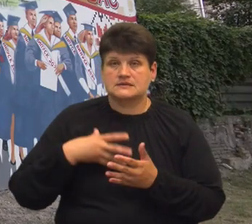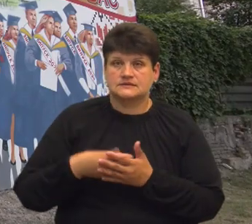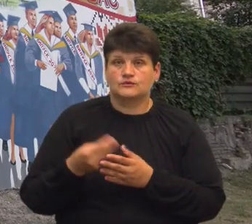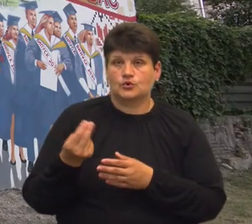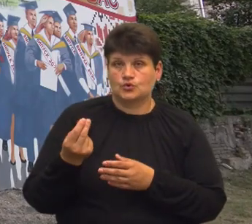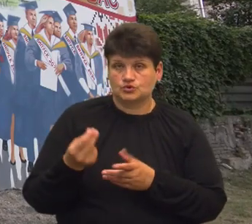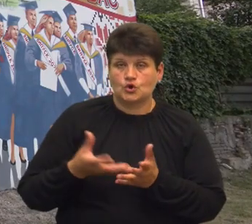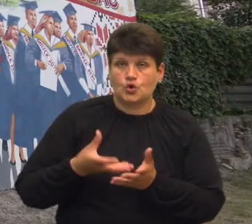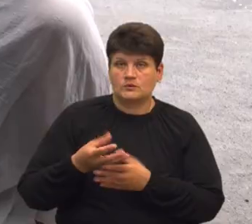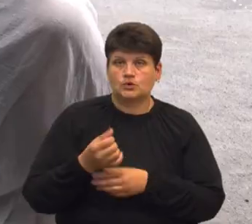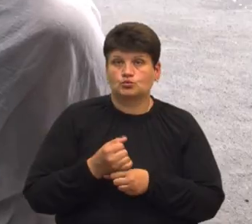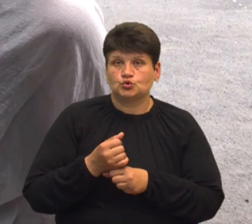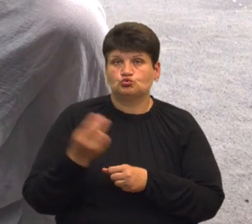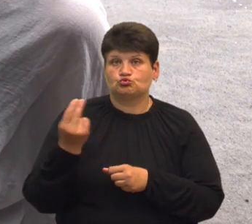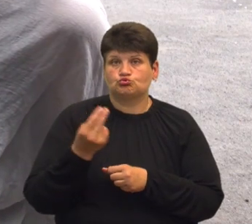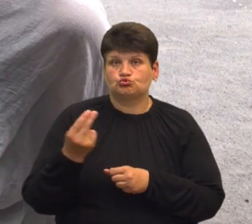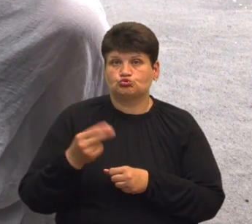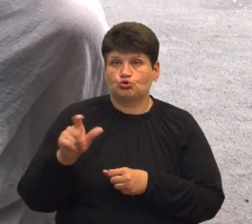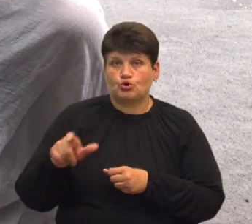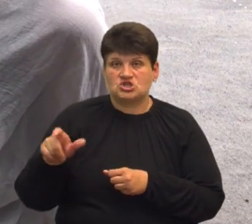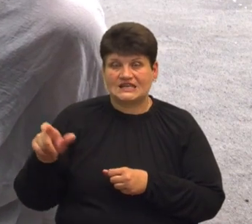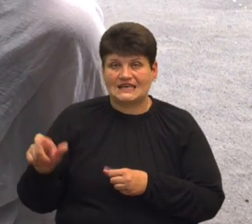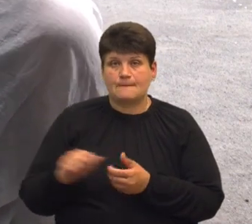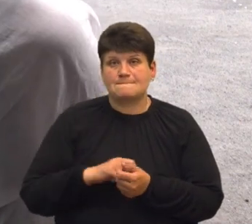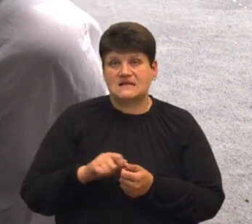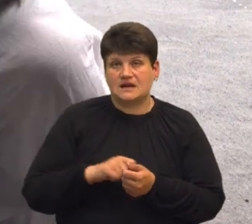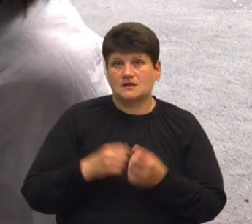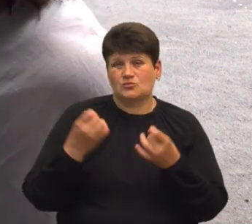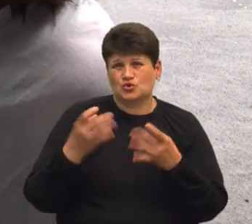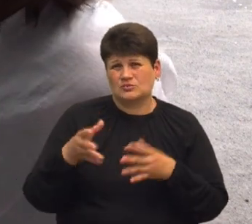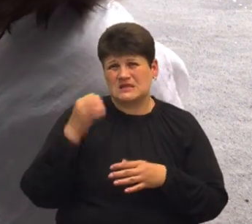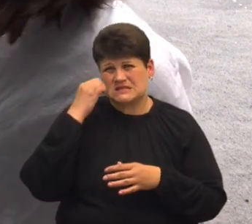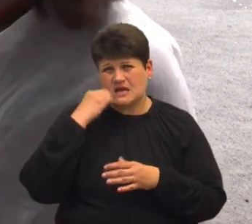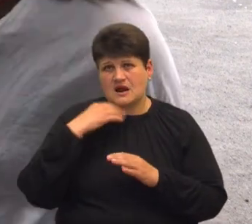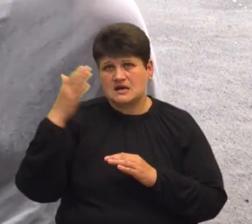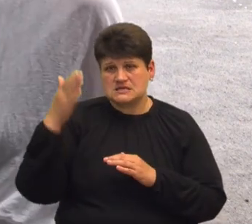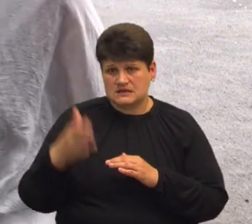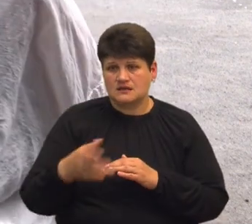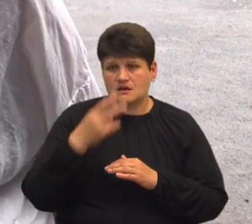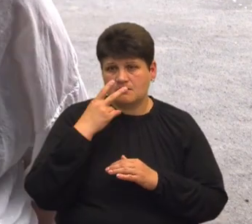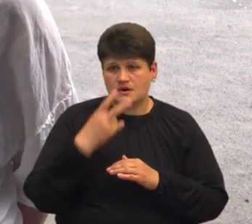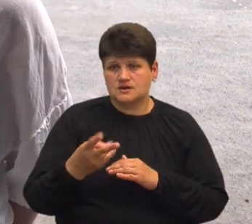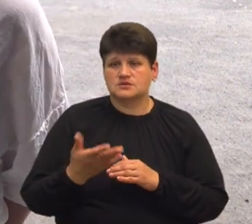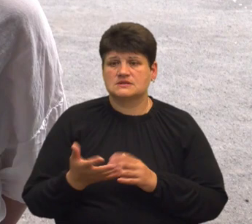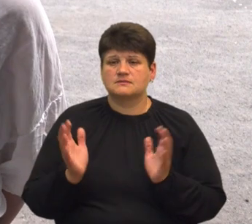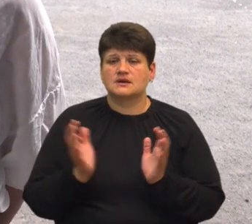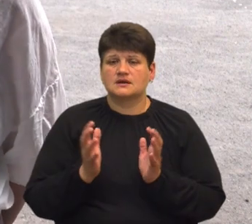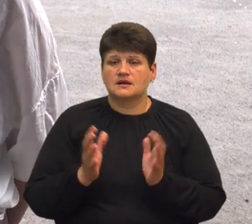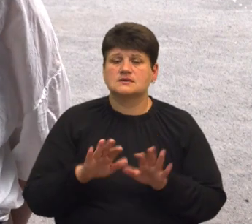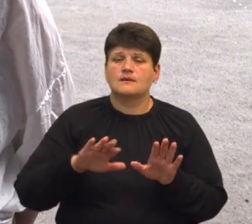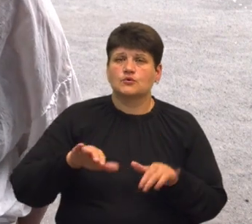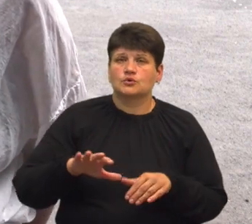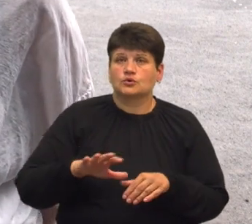художників та матеріали. Попередньо тут була стіна просто така стара, як ми бачимо. З боків зберіглася, потім було